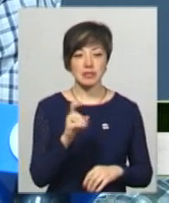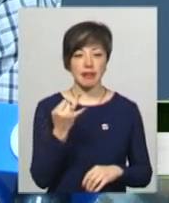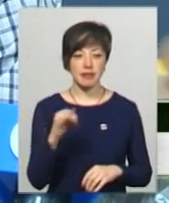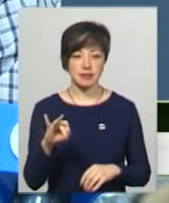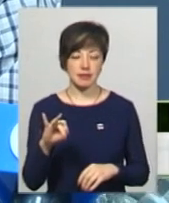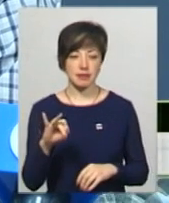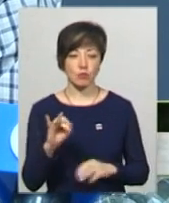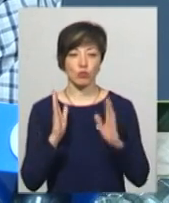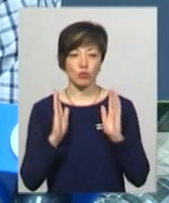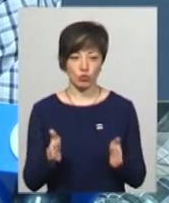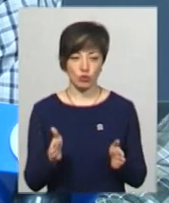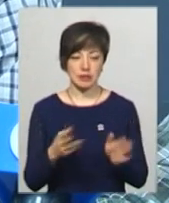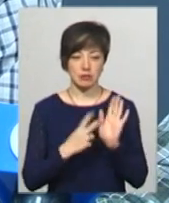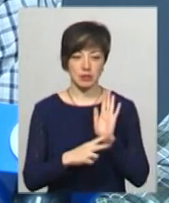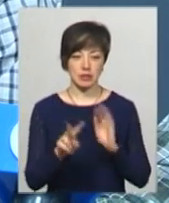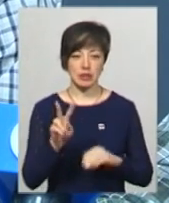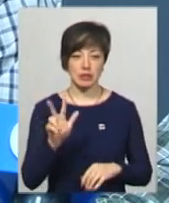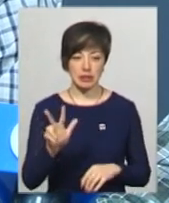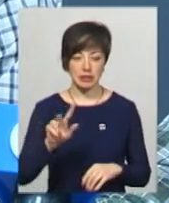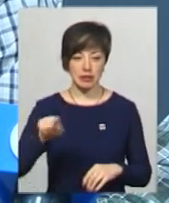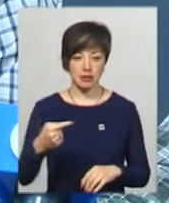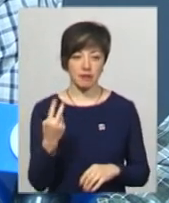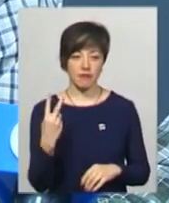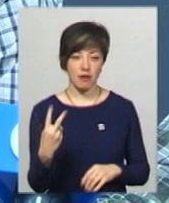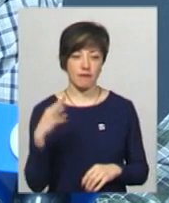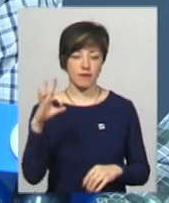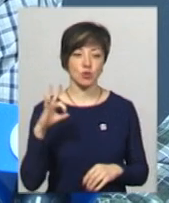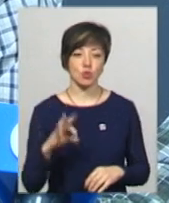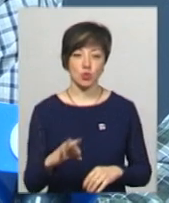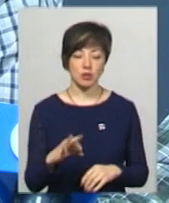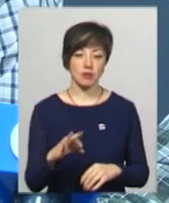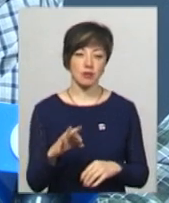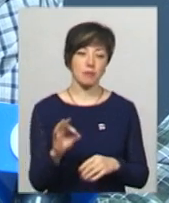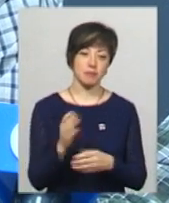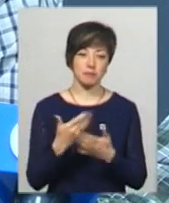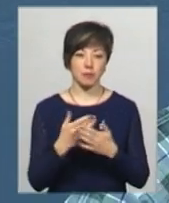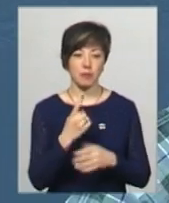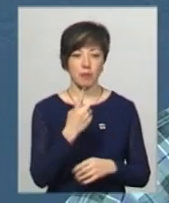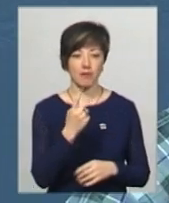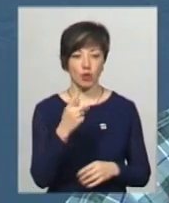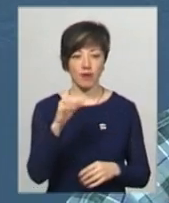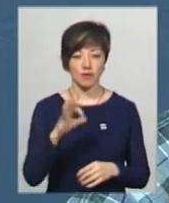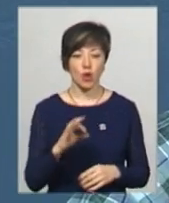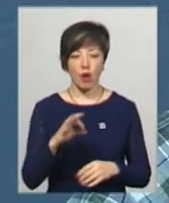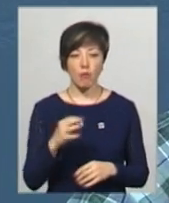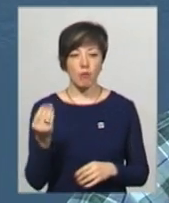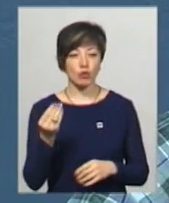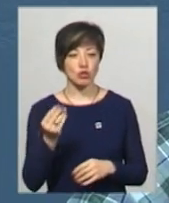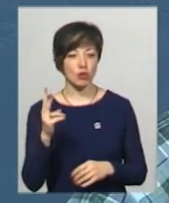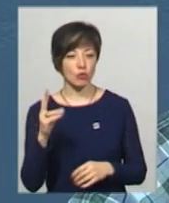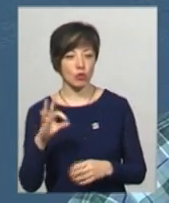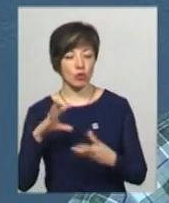буде 73,2% з похибкою 1,5%. У Петра Порошенка результат